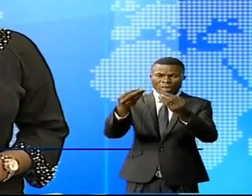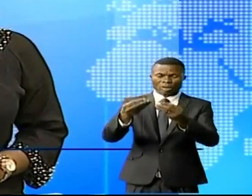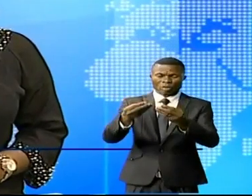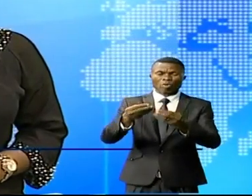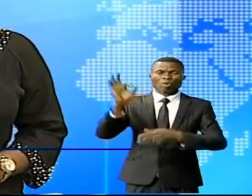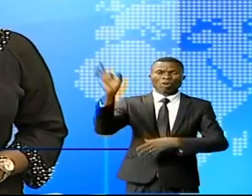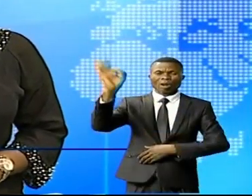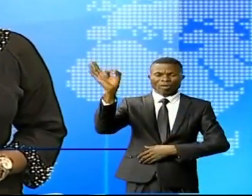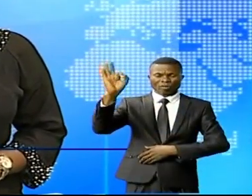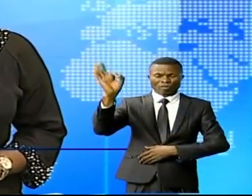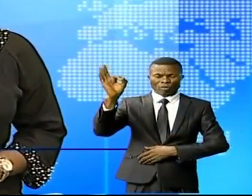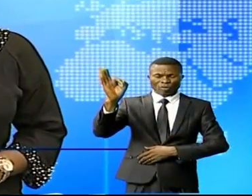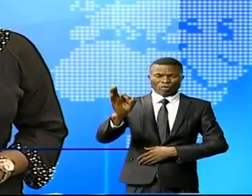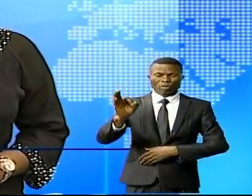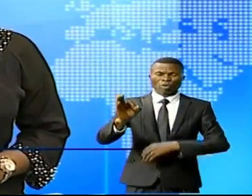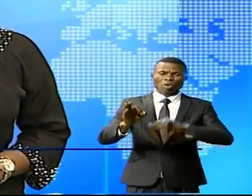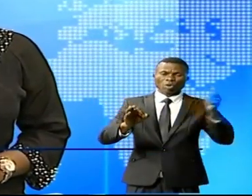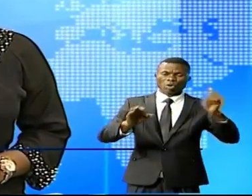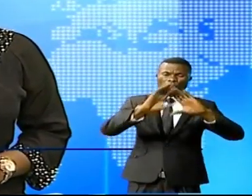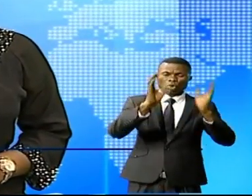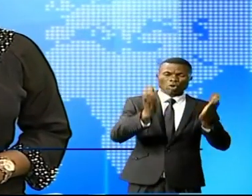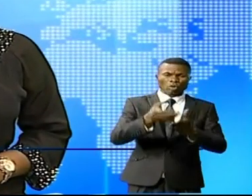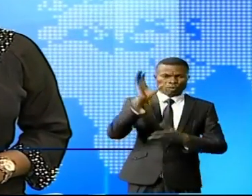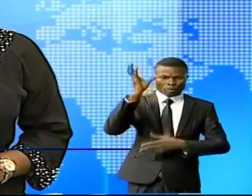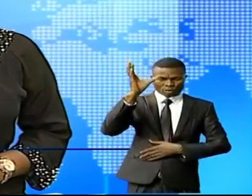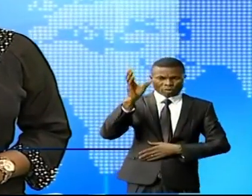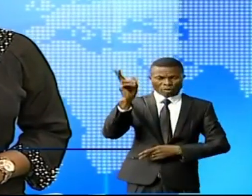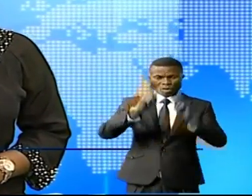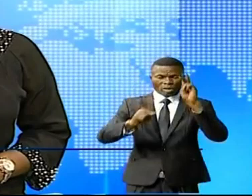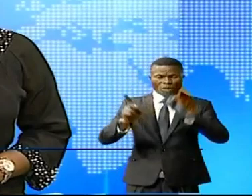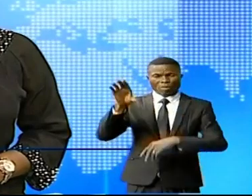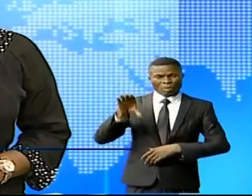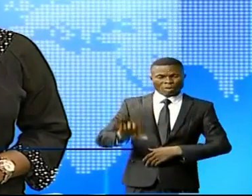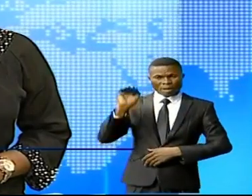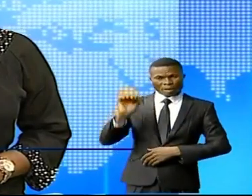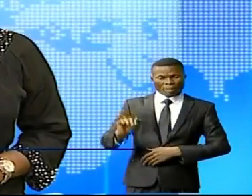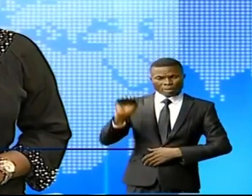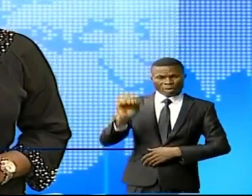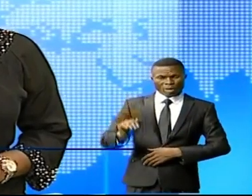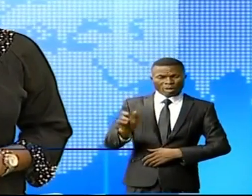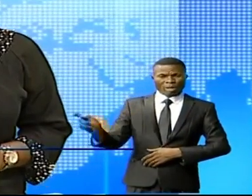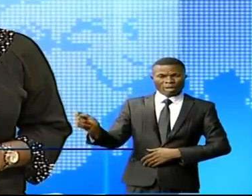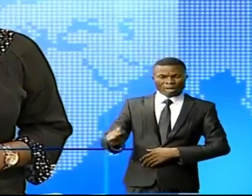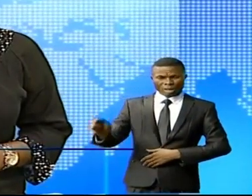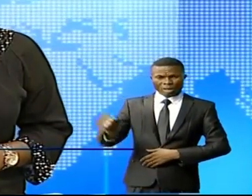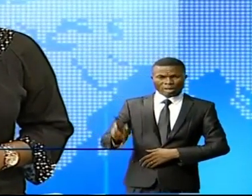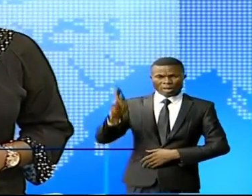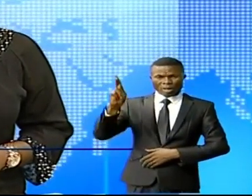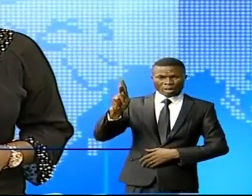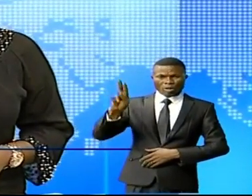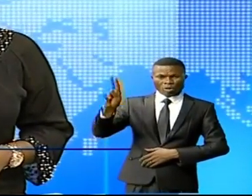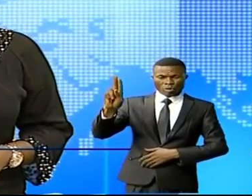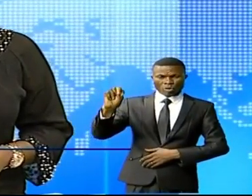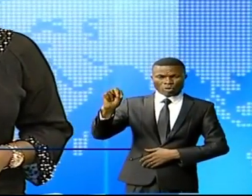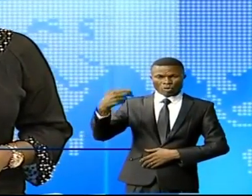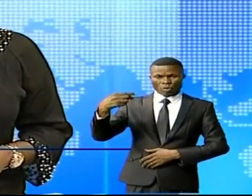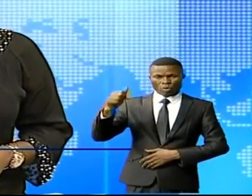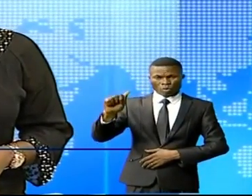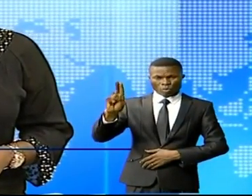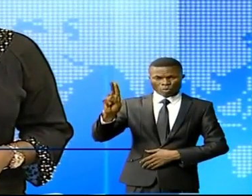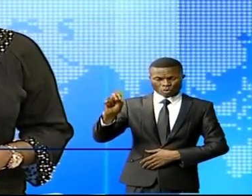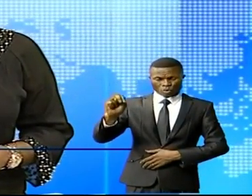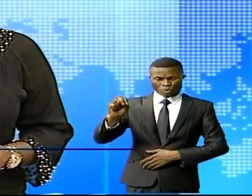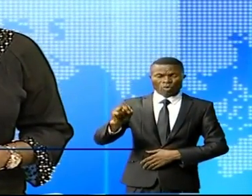aux communautés locales et peuples autochtones pygmées du territoire des Cougous. Nous sommes au sud